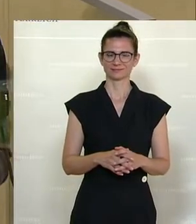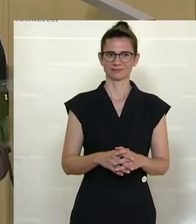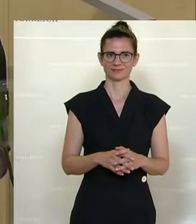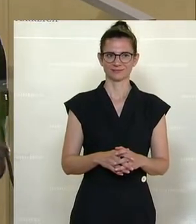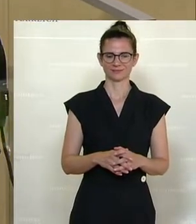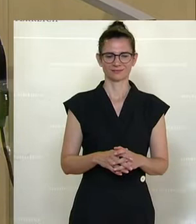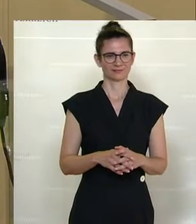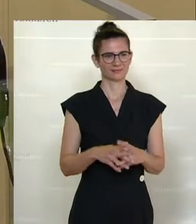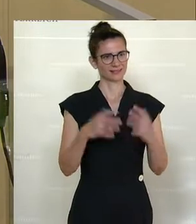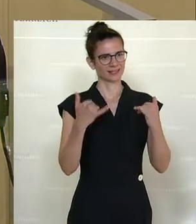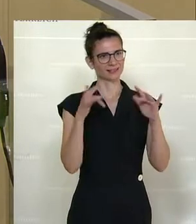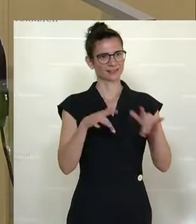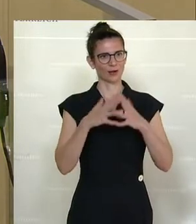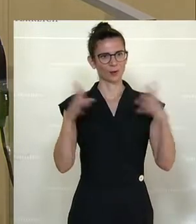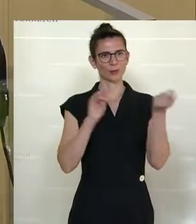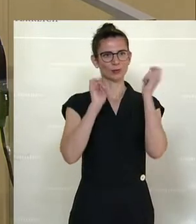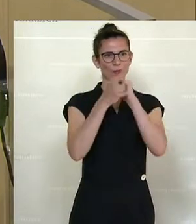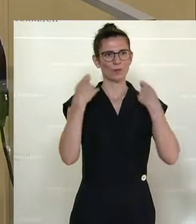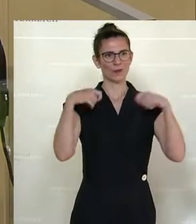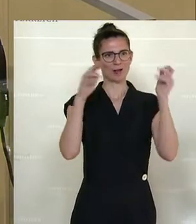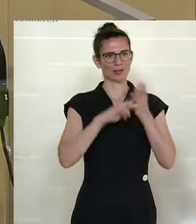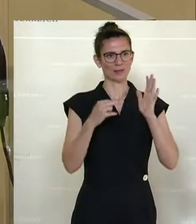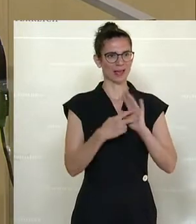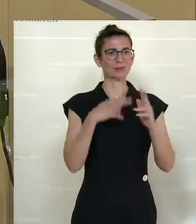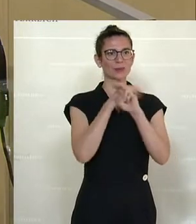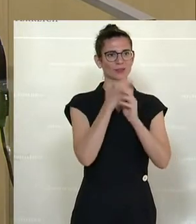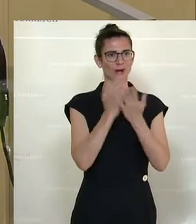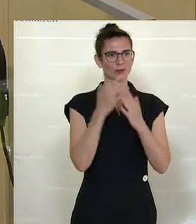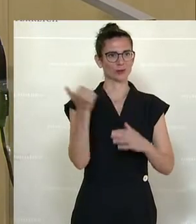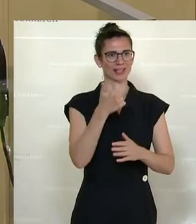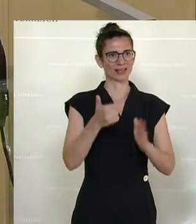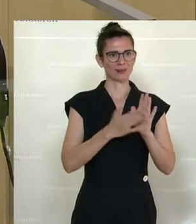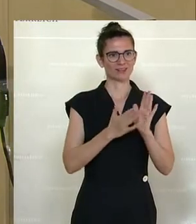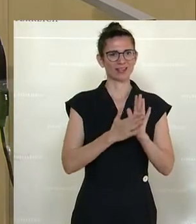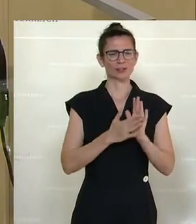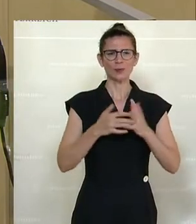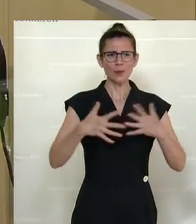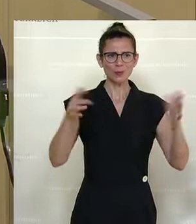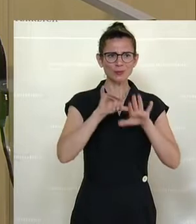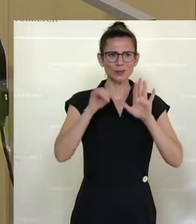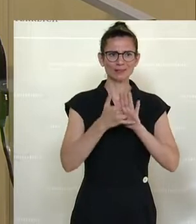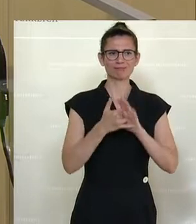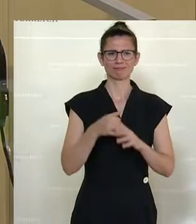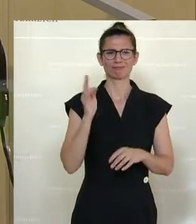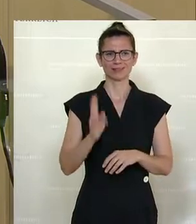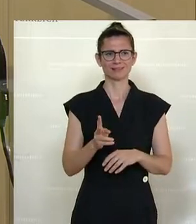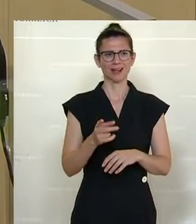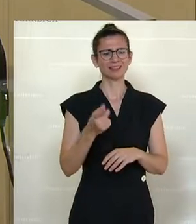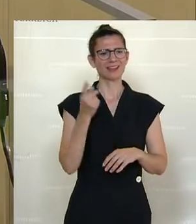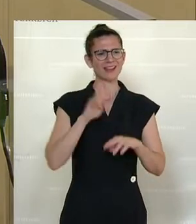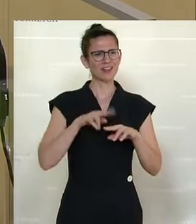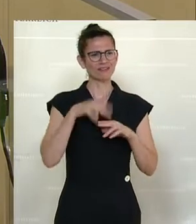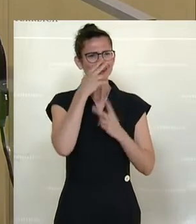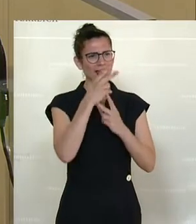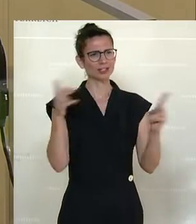Vor uns steht der große Umbau. Aber wir haben in Österreich schon einmal bewiesen, wir können Großprojekte. Wir haben das vorgezeigt. Wenn wir uns anschauen, die